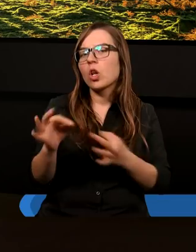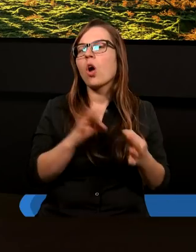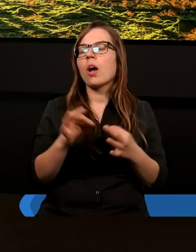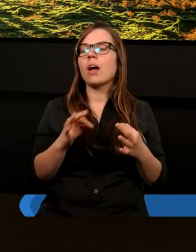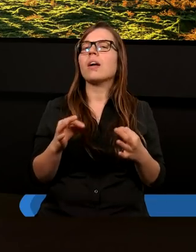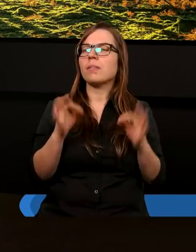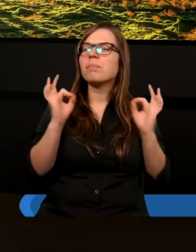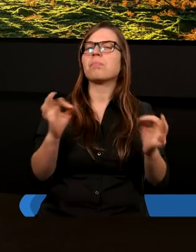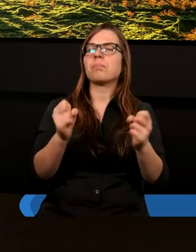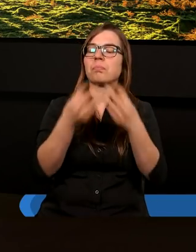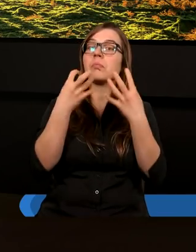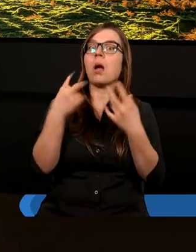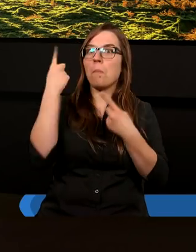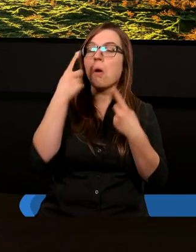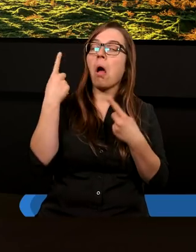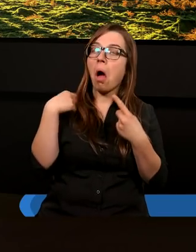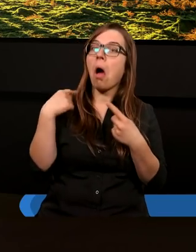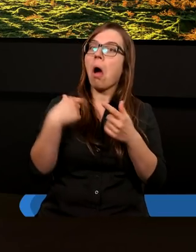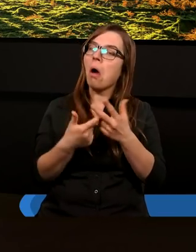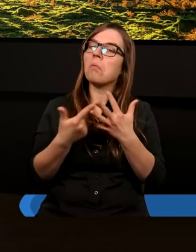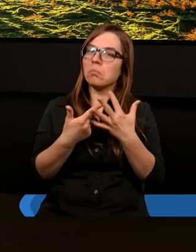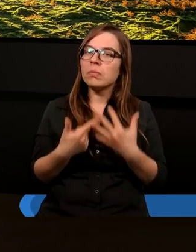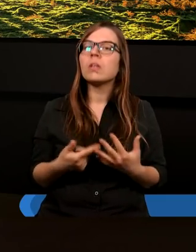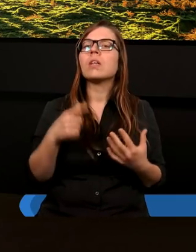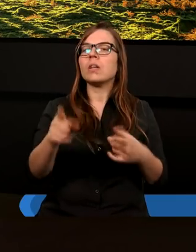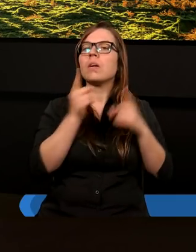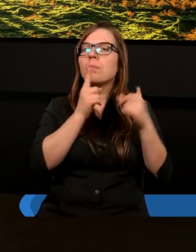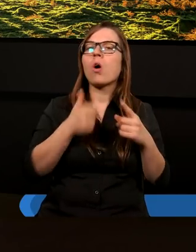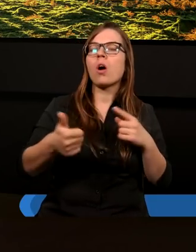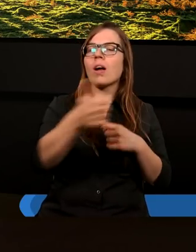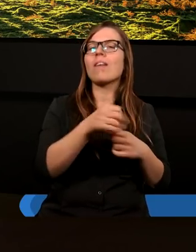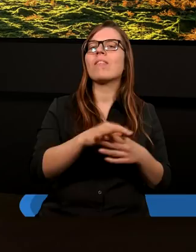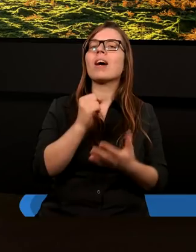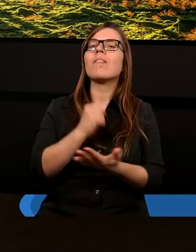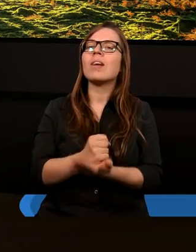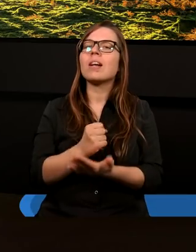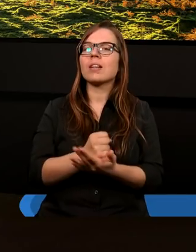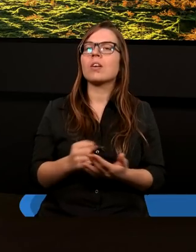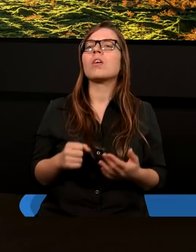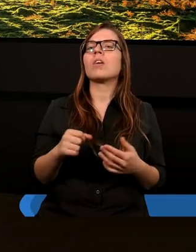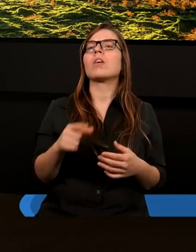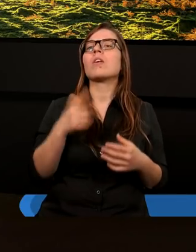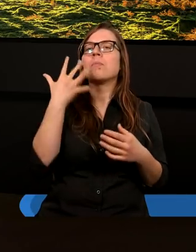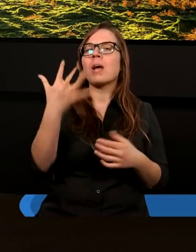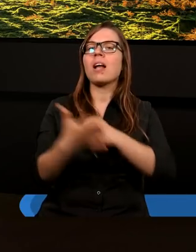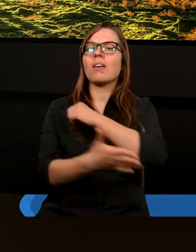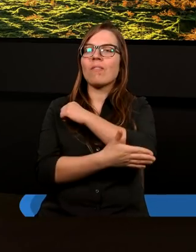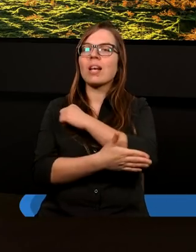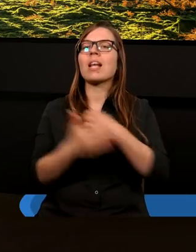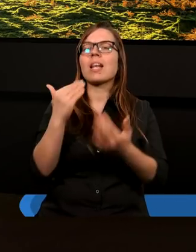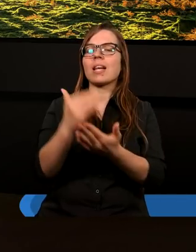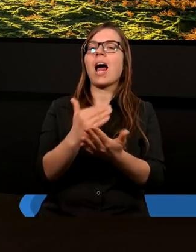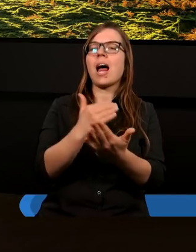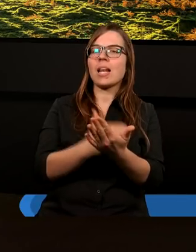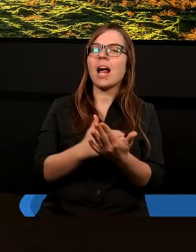dają naprawdę wiele do myślenia. Dzisiaj porozmawiamy sobie o jedności w kontekście pięciu fundamentalnych zasad